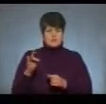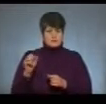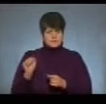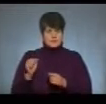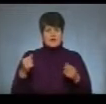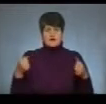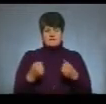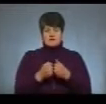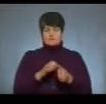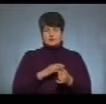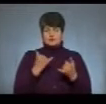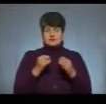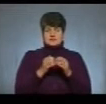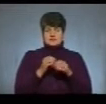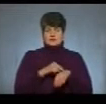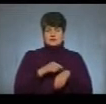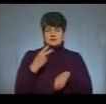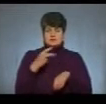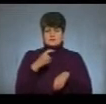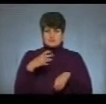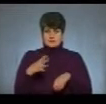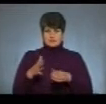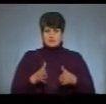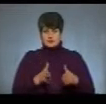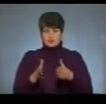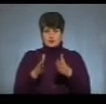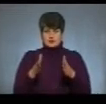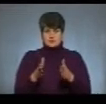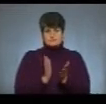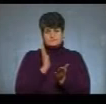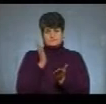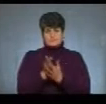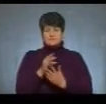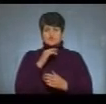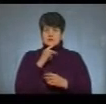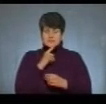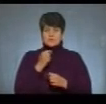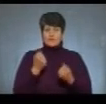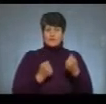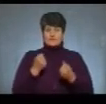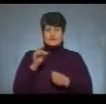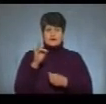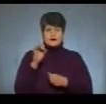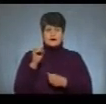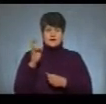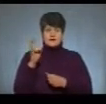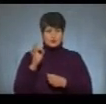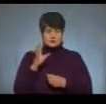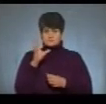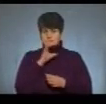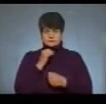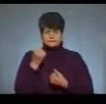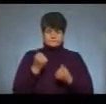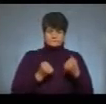Аварія сталася сьогодні о 10.20 на дорозі до Маново-Ковель-Чорнівці-Тереблече. Водій автомобіля марки «Рено» не впорався із